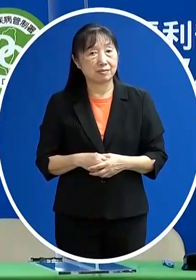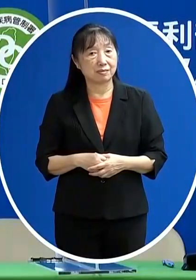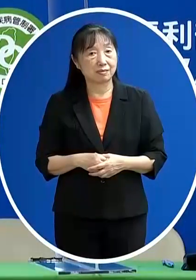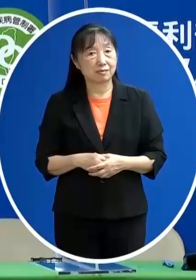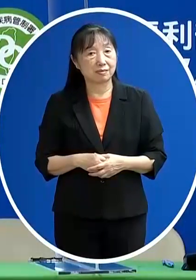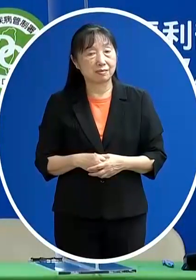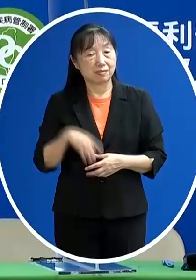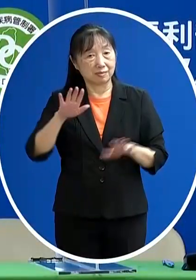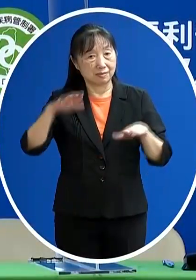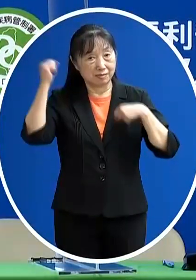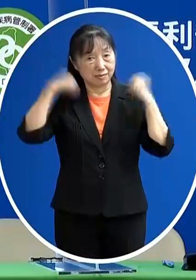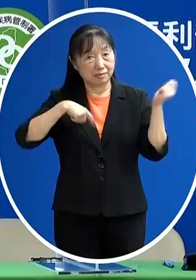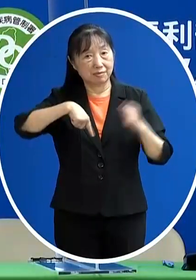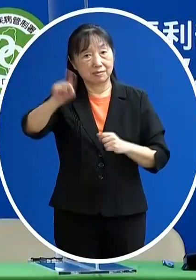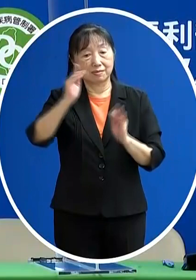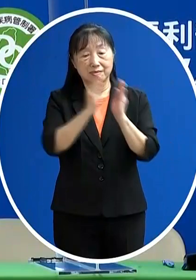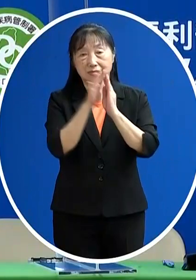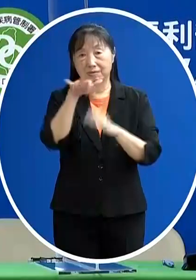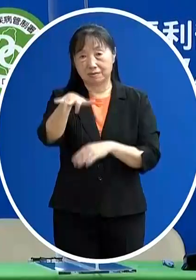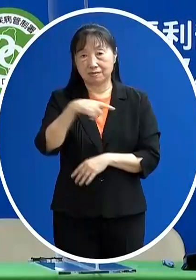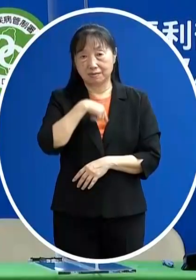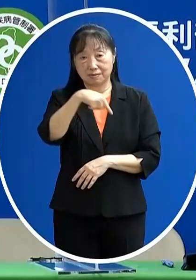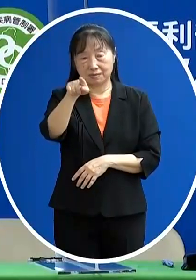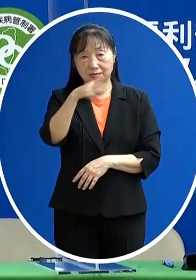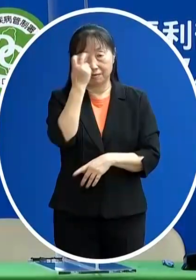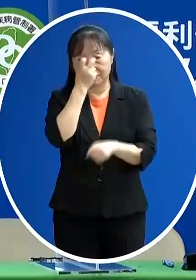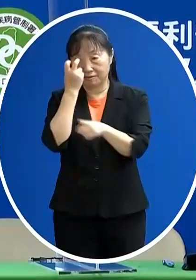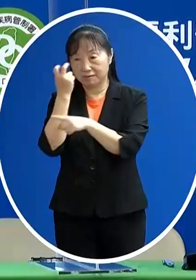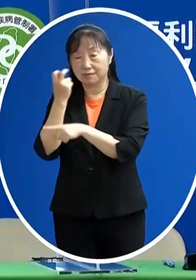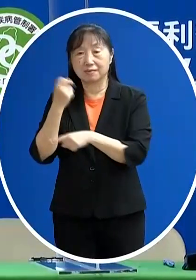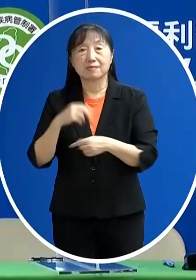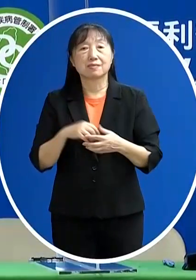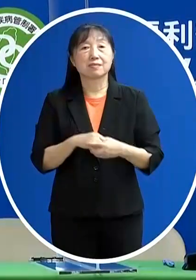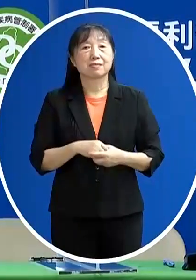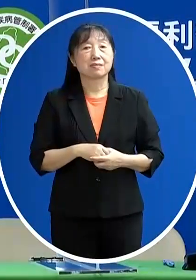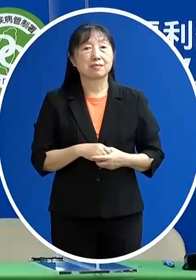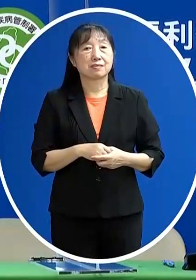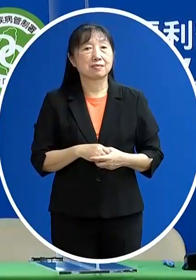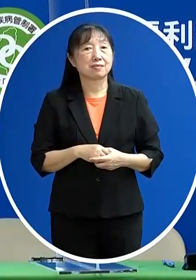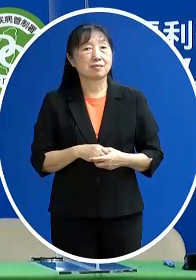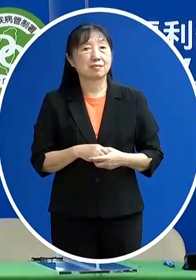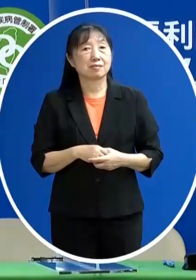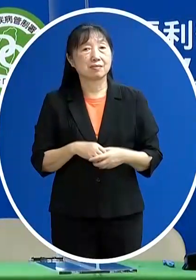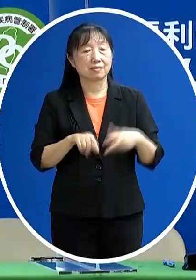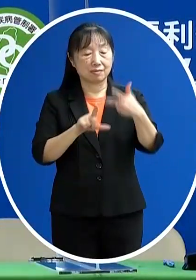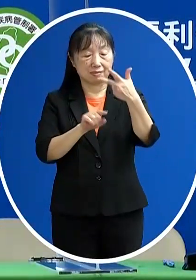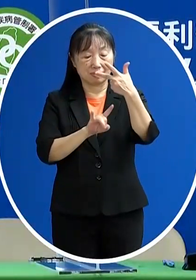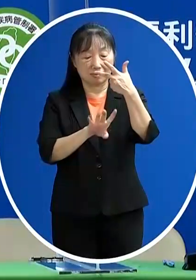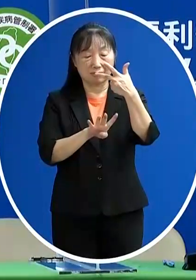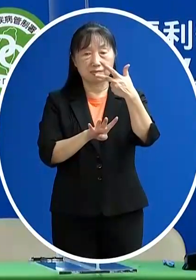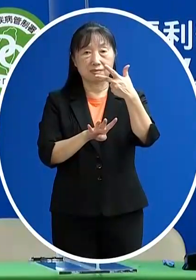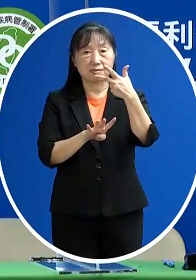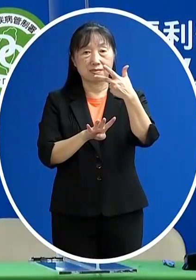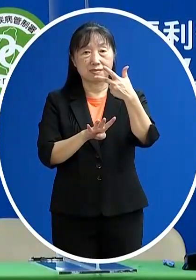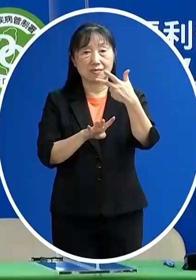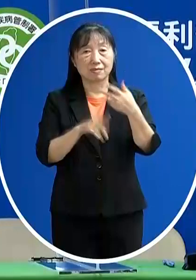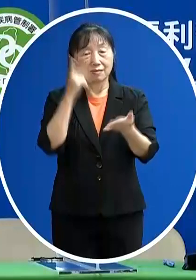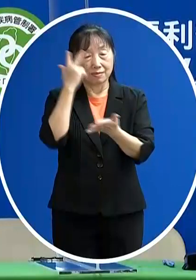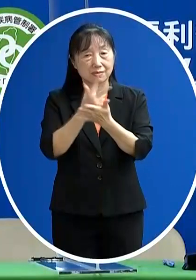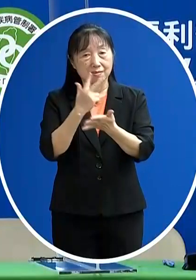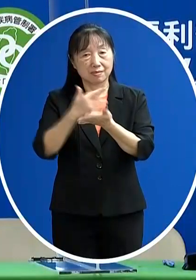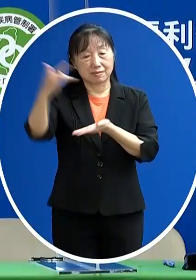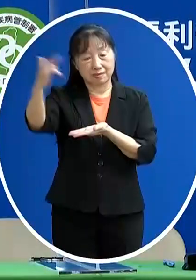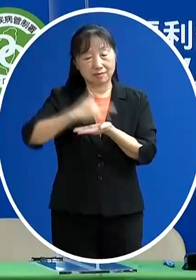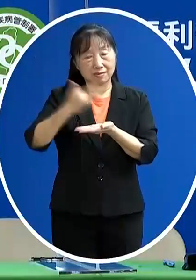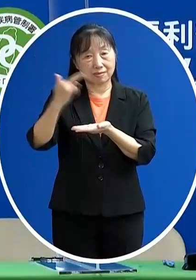今天到早上到陶基去做這個視察主要是因為這個7月14之後 我們每週的入境